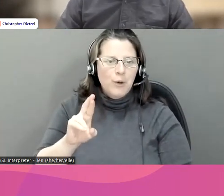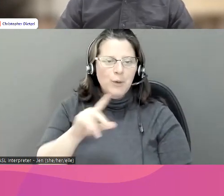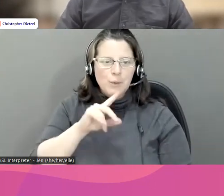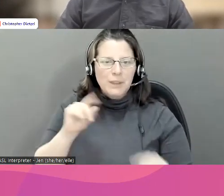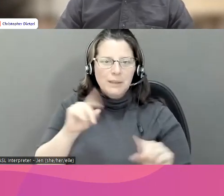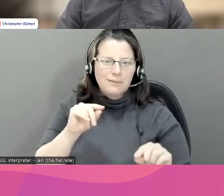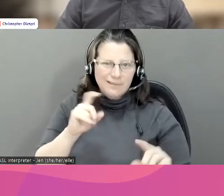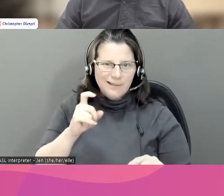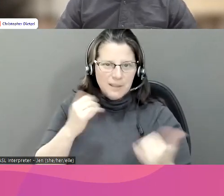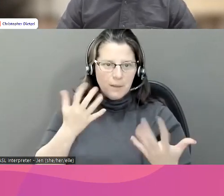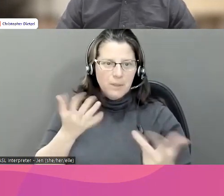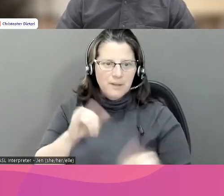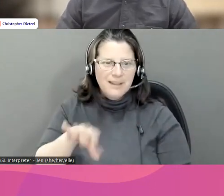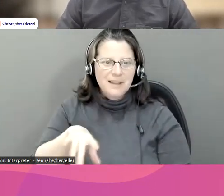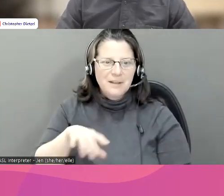et Zoom.